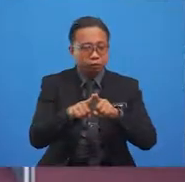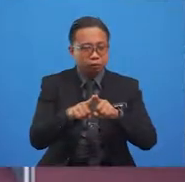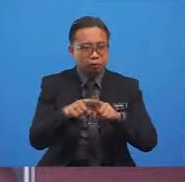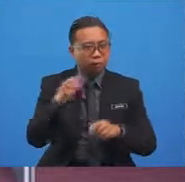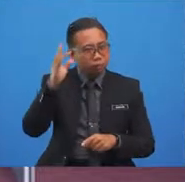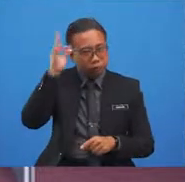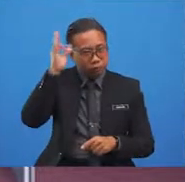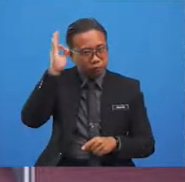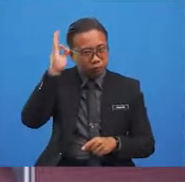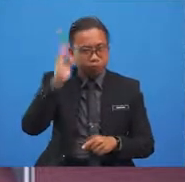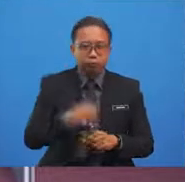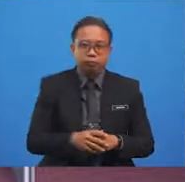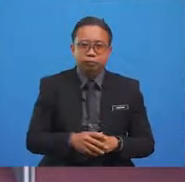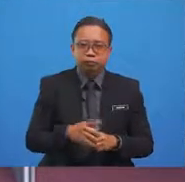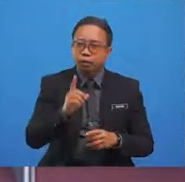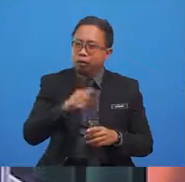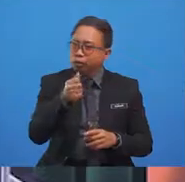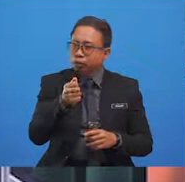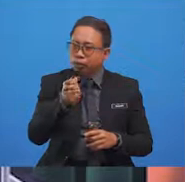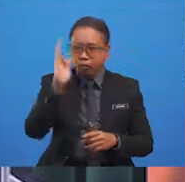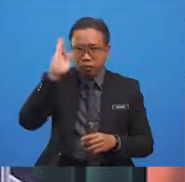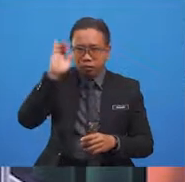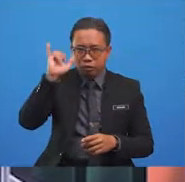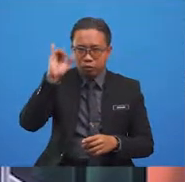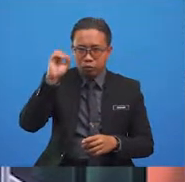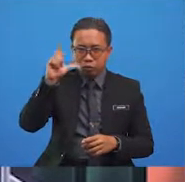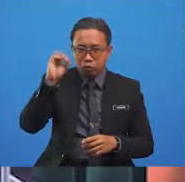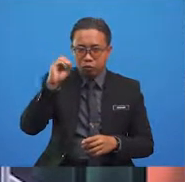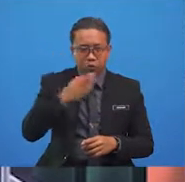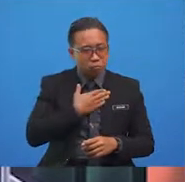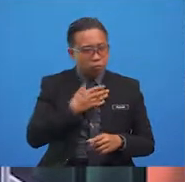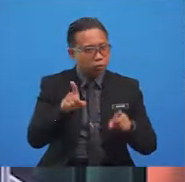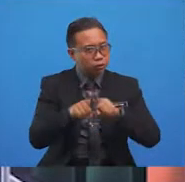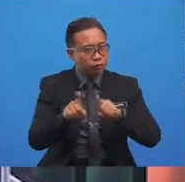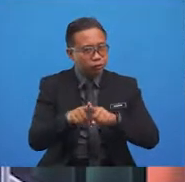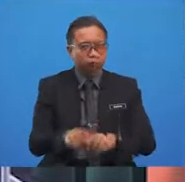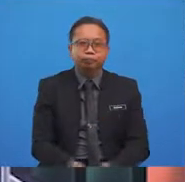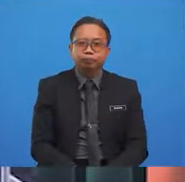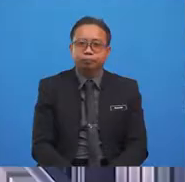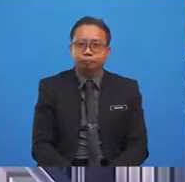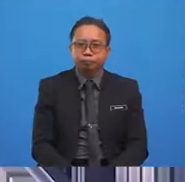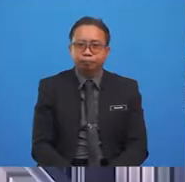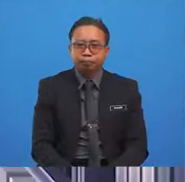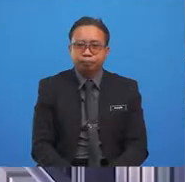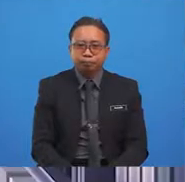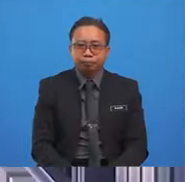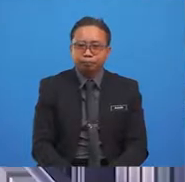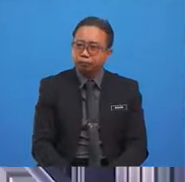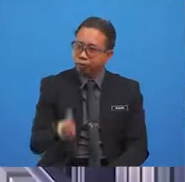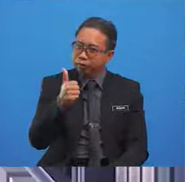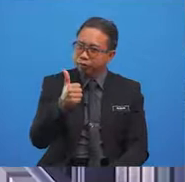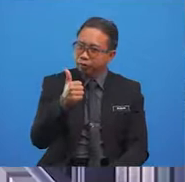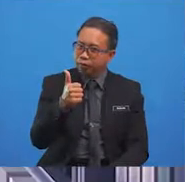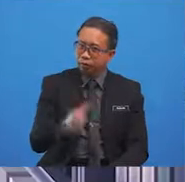And Yolo, what do you think? Me too. Great minds think alike. Absolutely